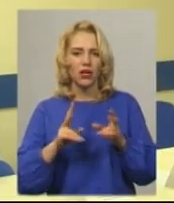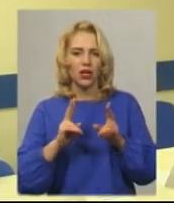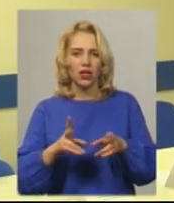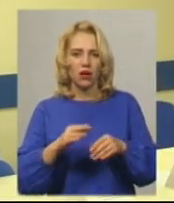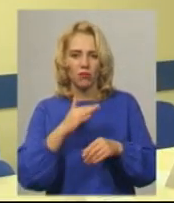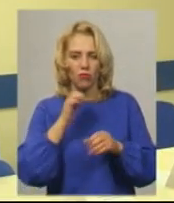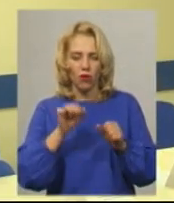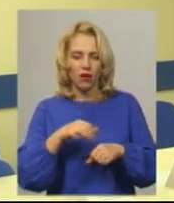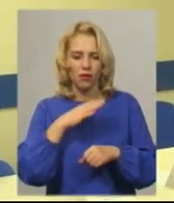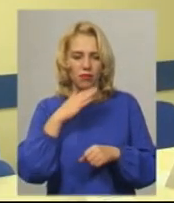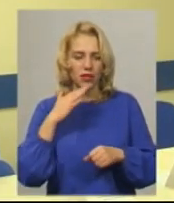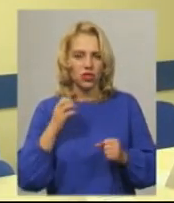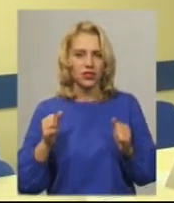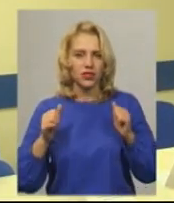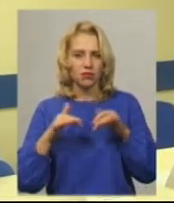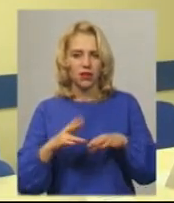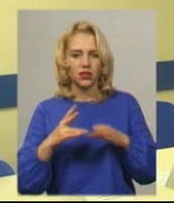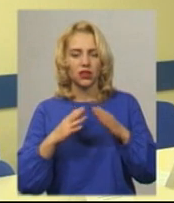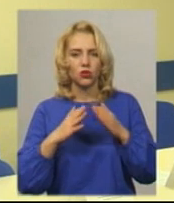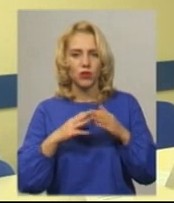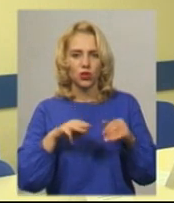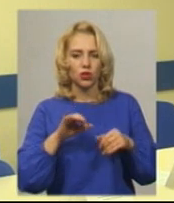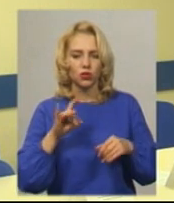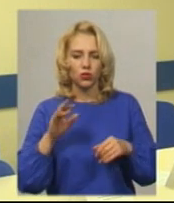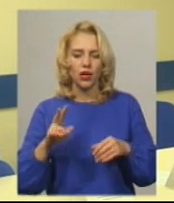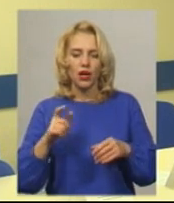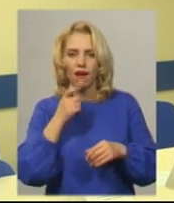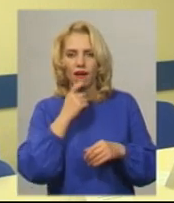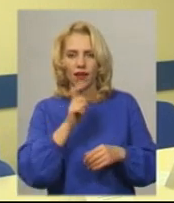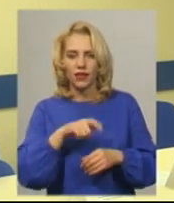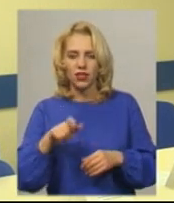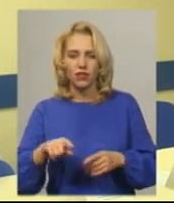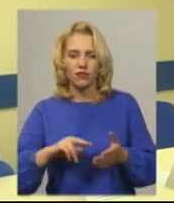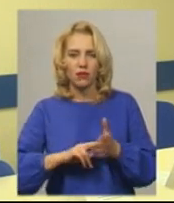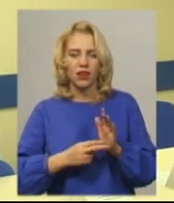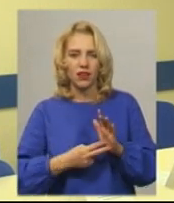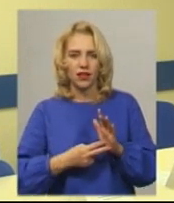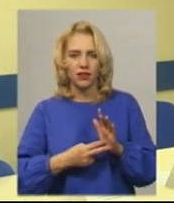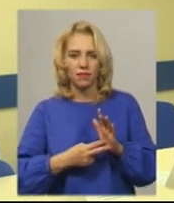зібрати на домашніх турах глядачів, плани